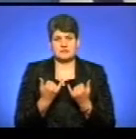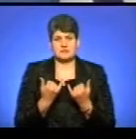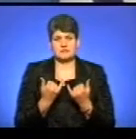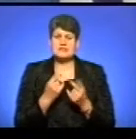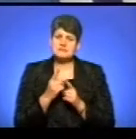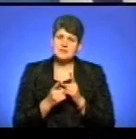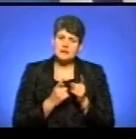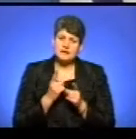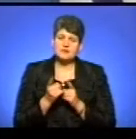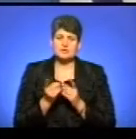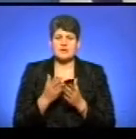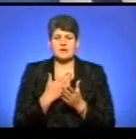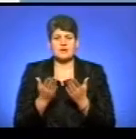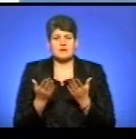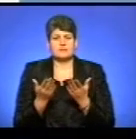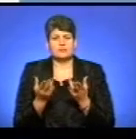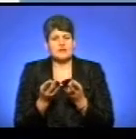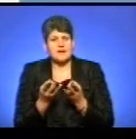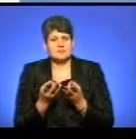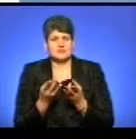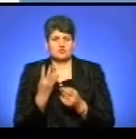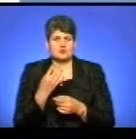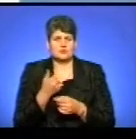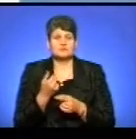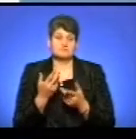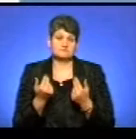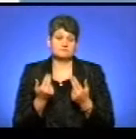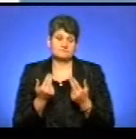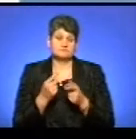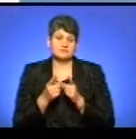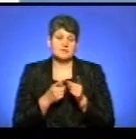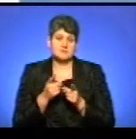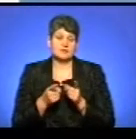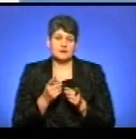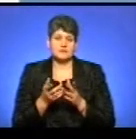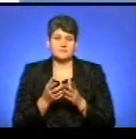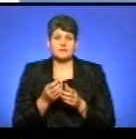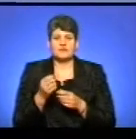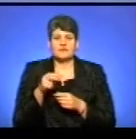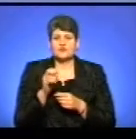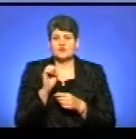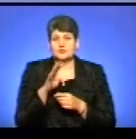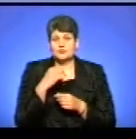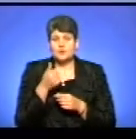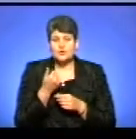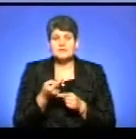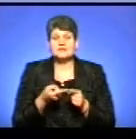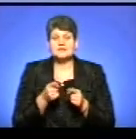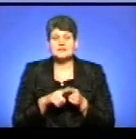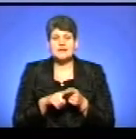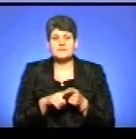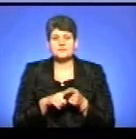Чи змінилися якось потреби за ці чотири роки? Звісно, змінилися. Звісно, змінилися. В 2014 році це